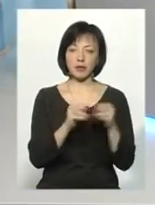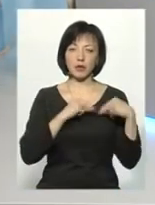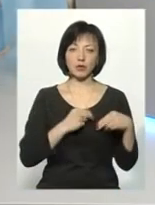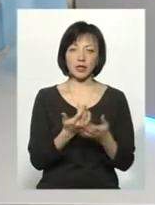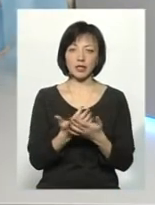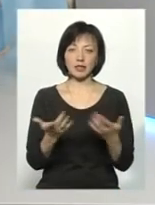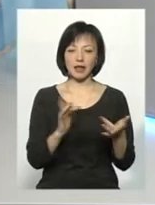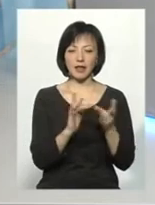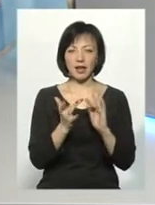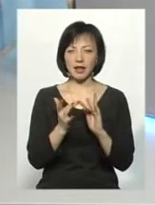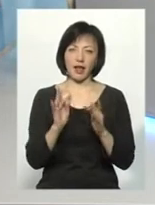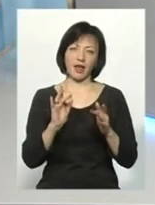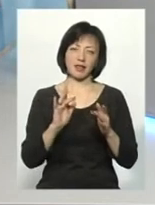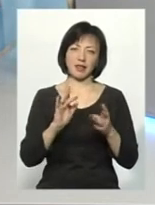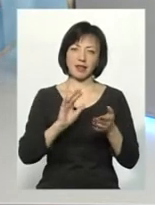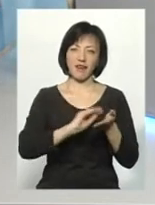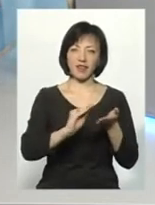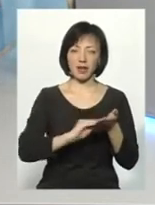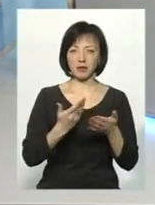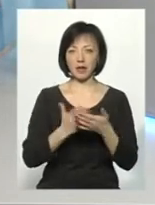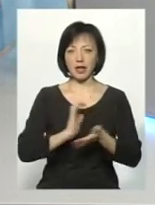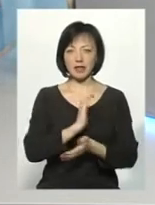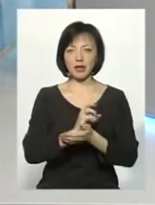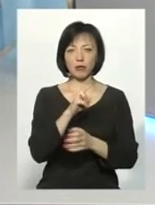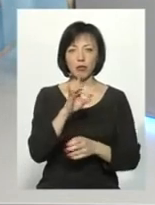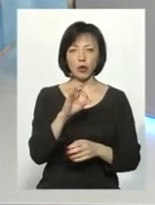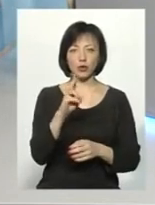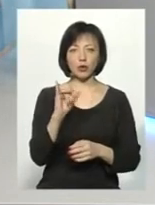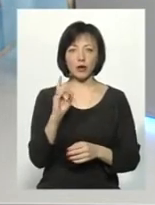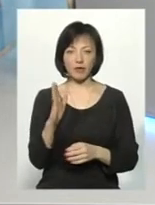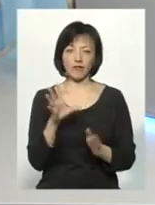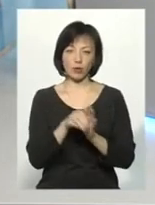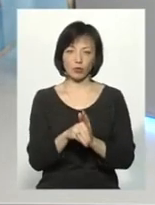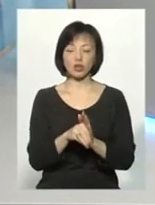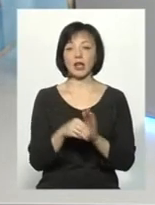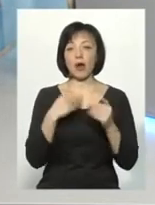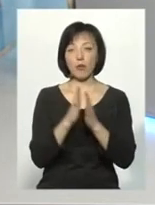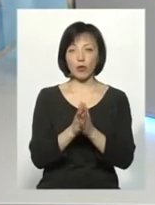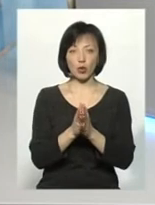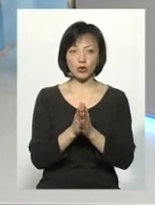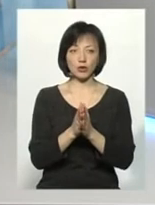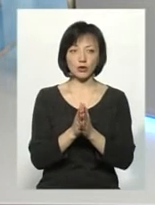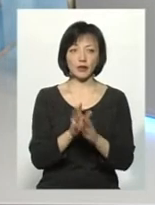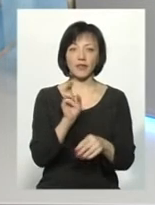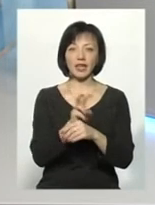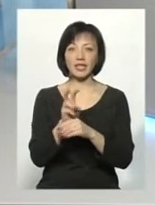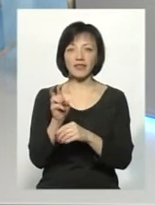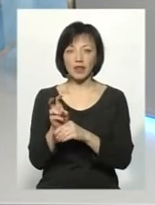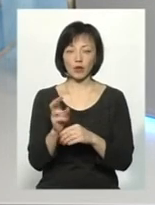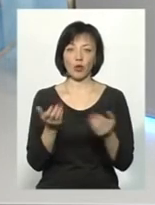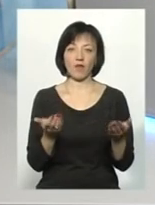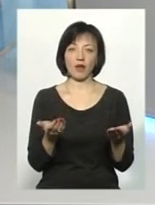різними інтернет-виданнями, наприклад, з газетою про скурів в тому числі. Я прошу їх відвідувати